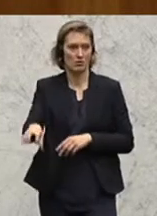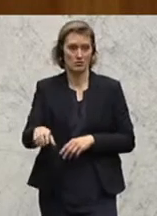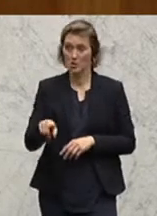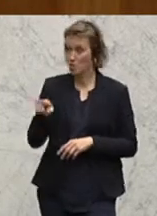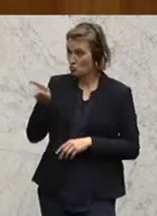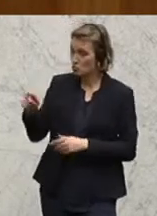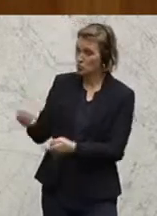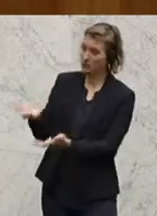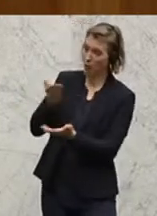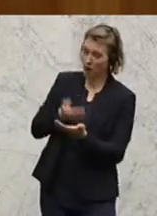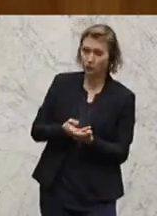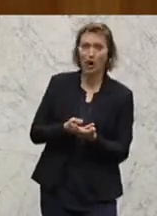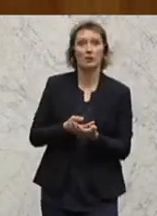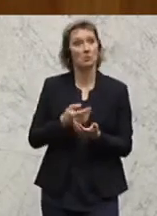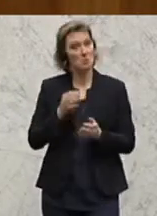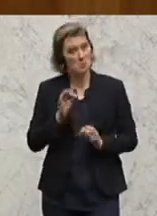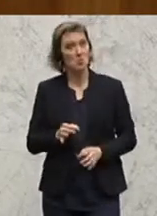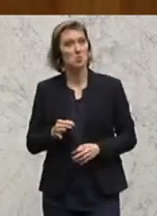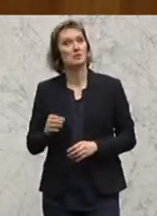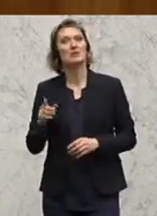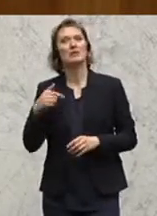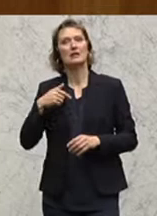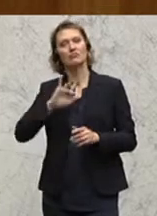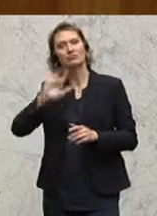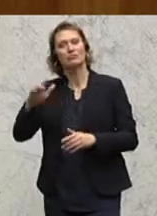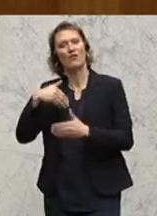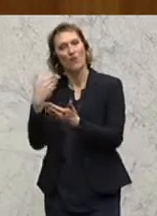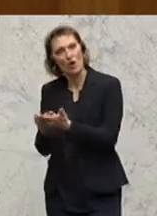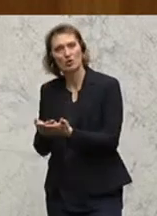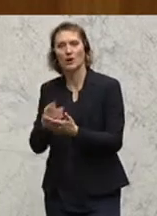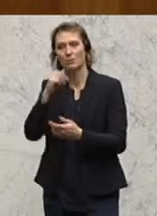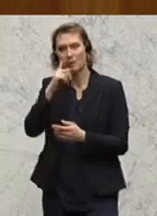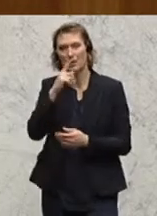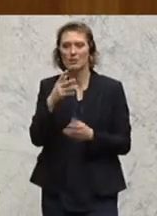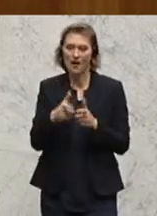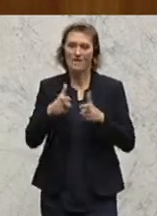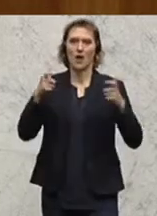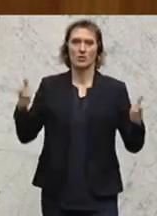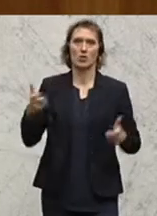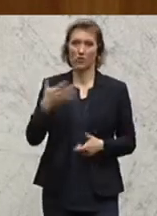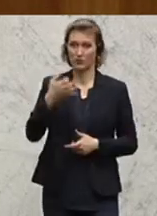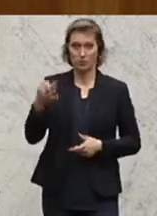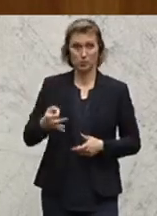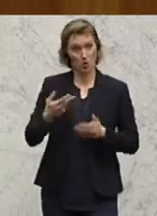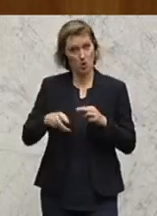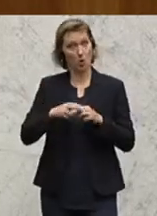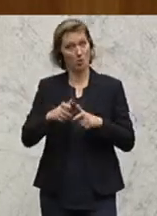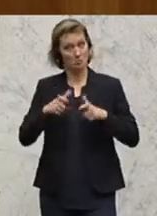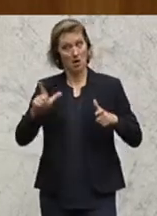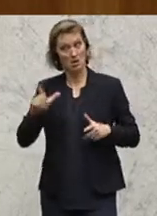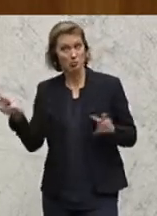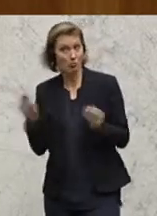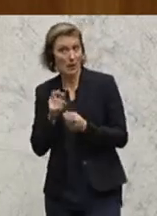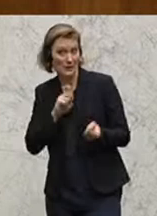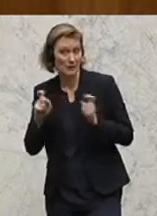für den Bioaktionsplan zur Verdopplung der Biolandwirtschaft in Österreich als Erfolgsmodell haben kann, dann freue ich mich für die nächsten